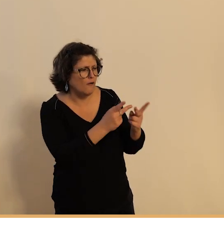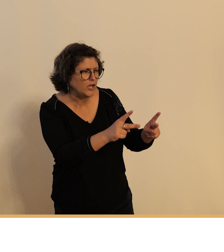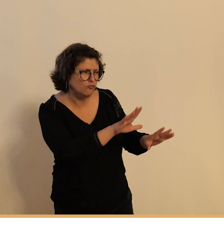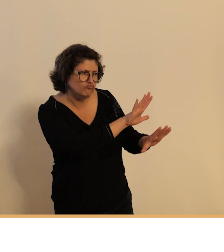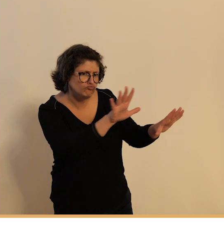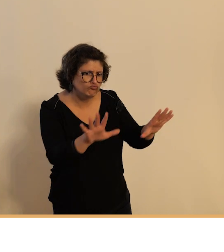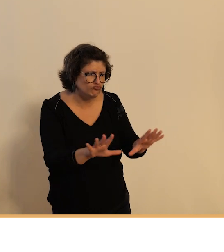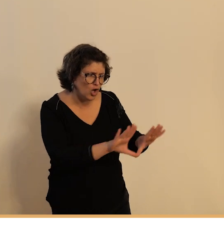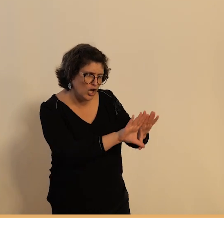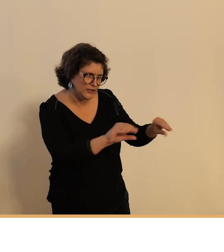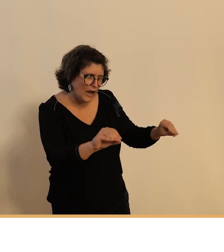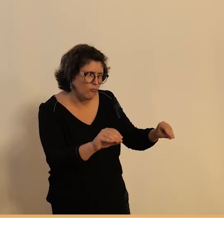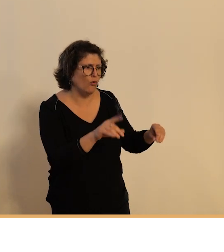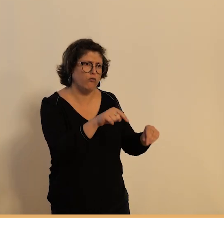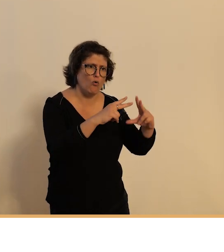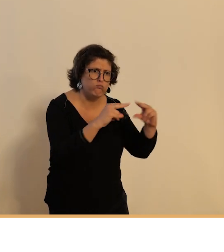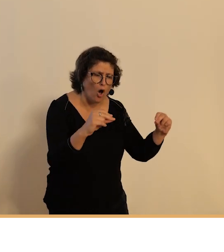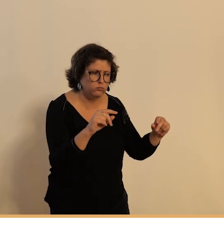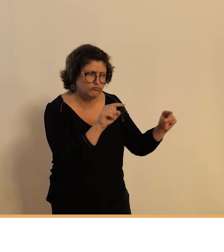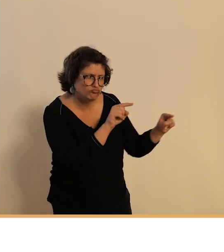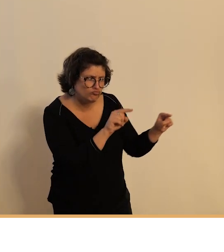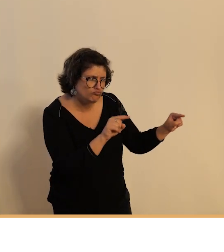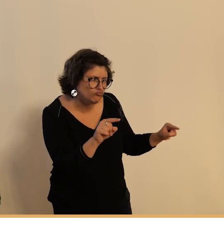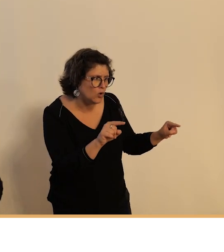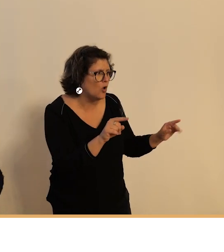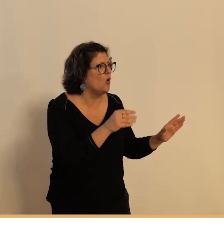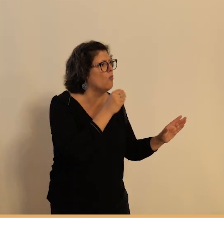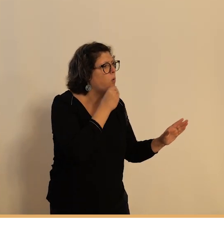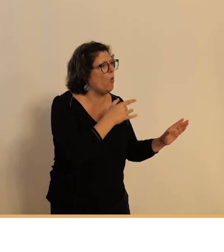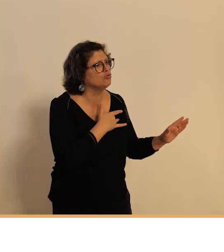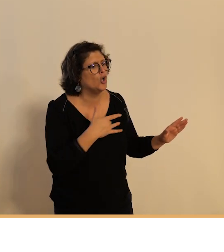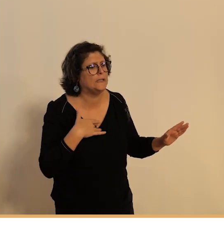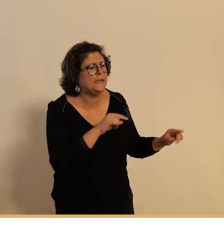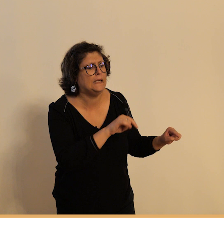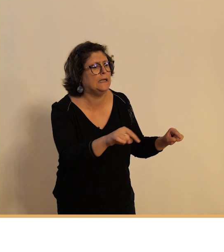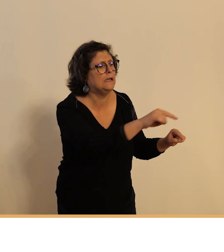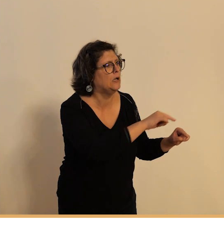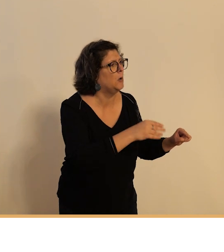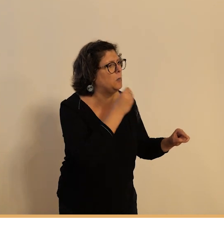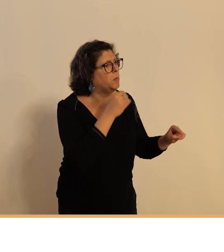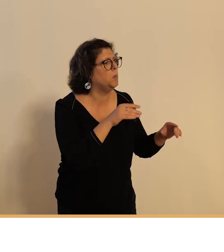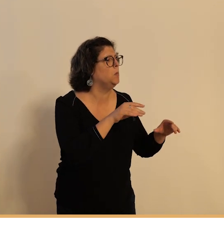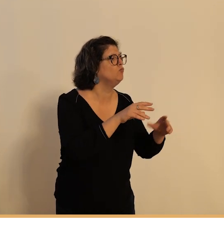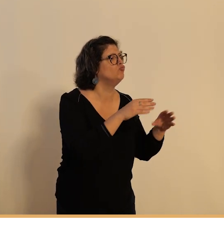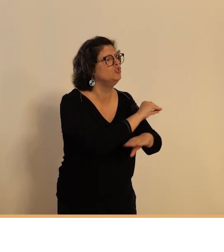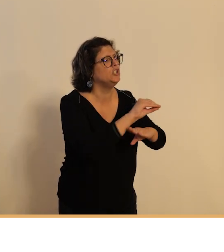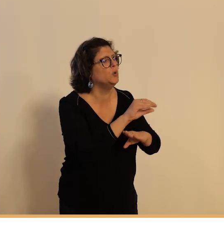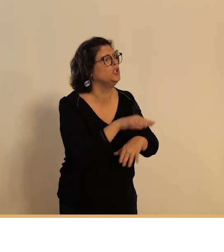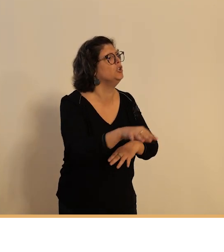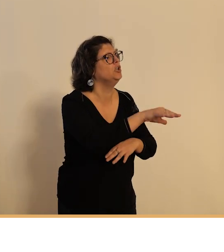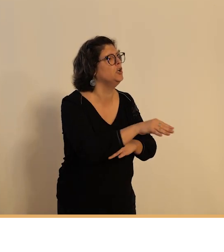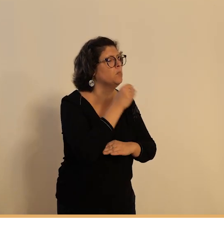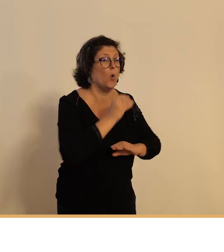surveiller la propreté la salubrité la sûreté dans les rues et les lieux publics et pour se rendre